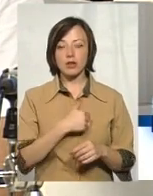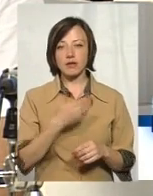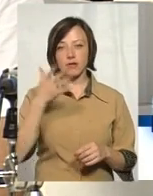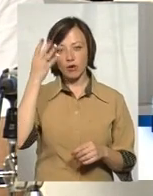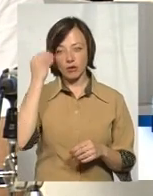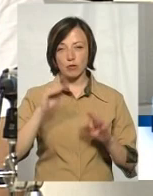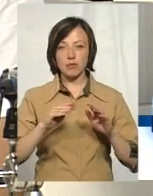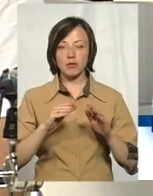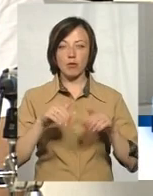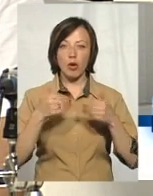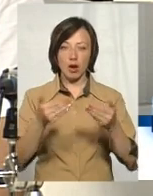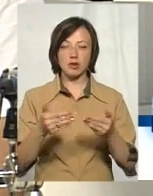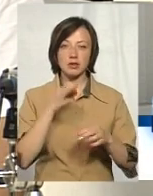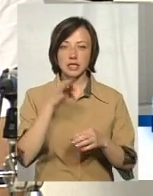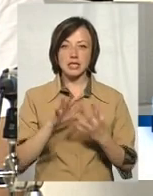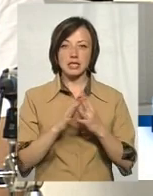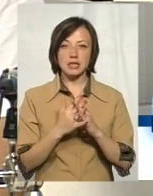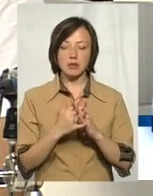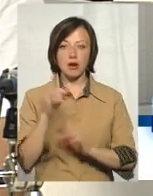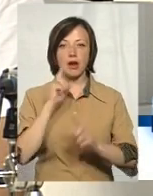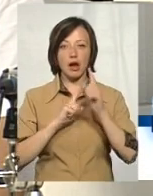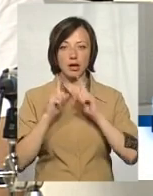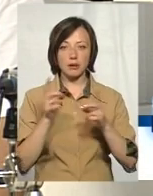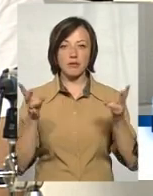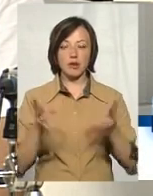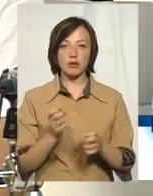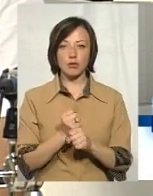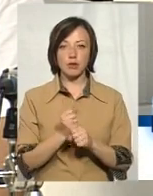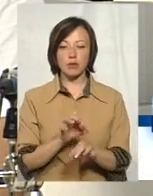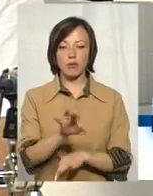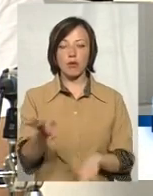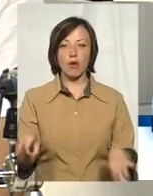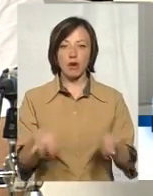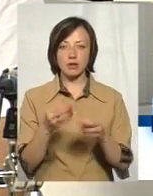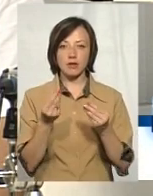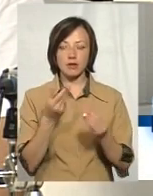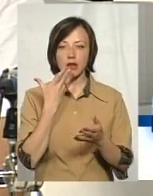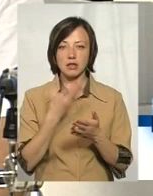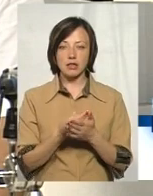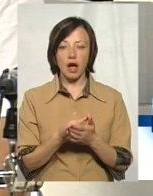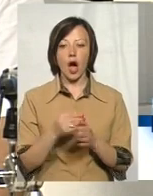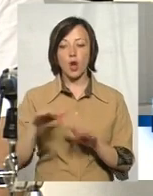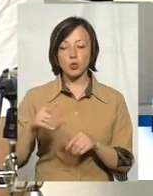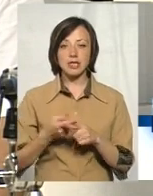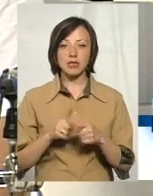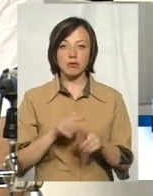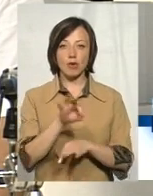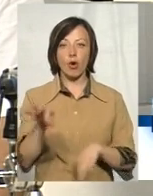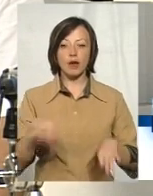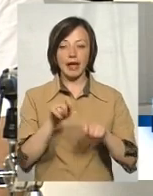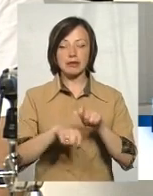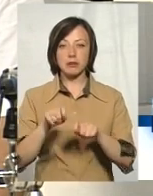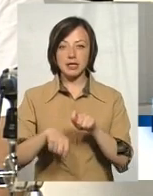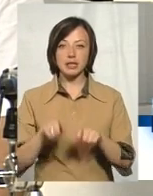порадити, сказати, сільським радам варто робити проекти за власні кошти. А тоді ці проекти, проходити